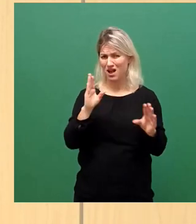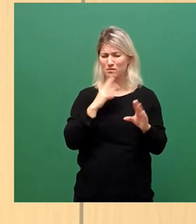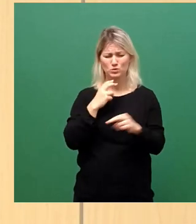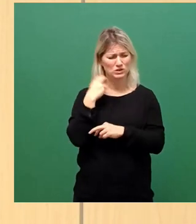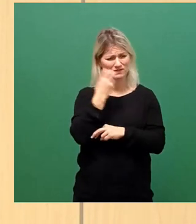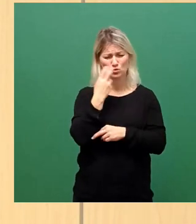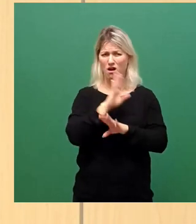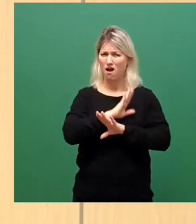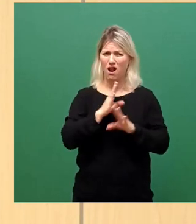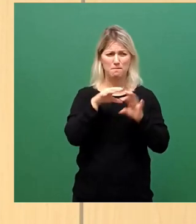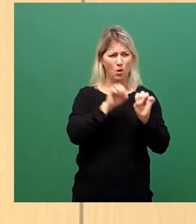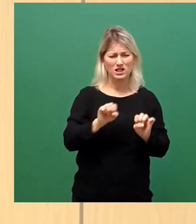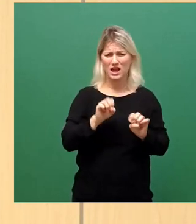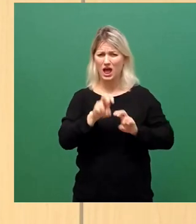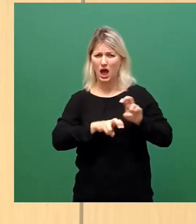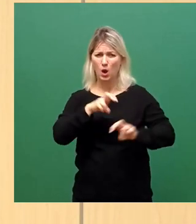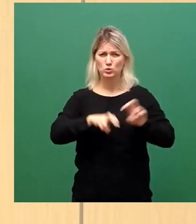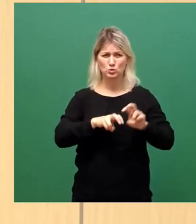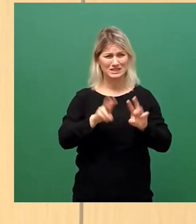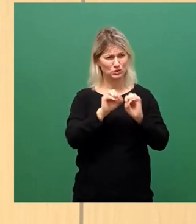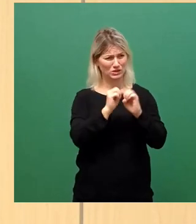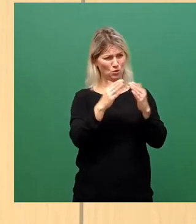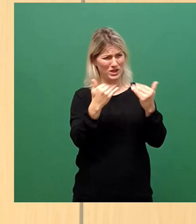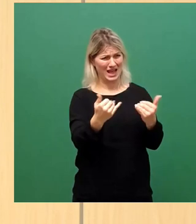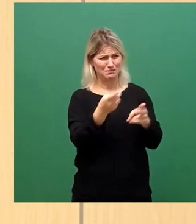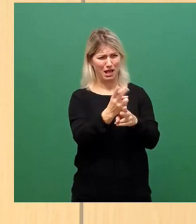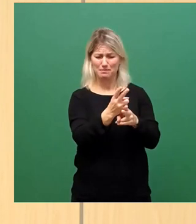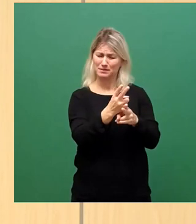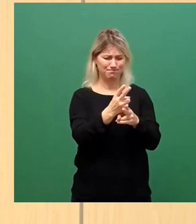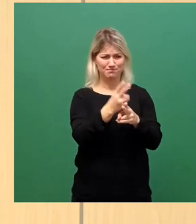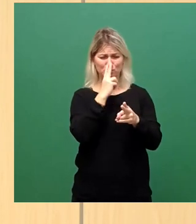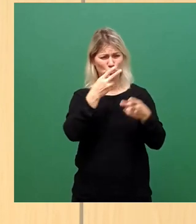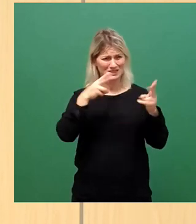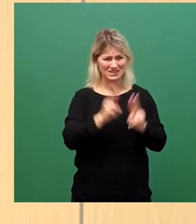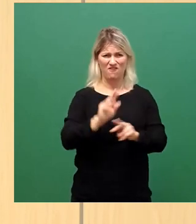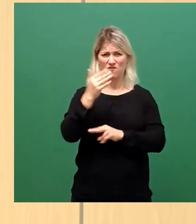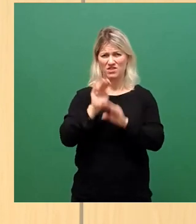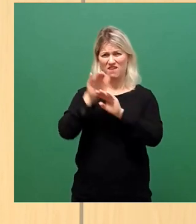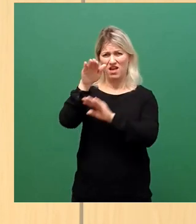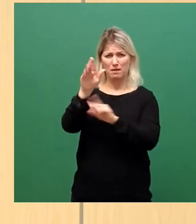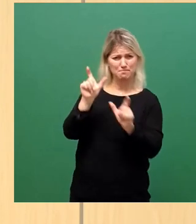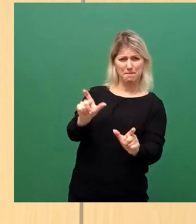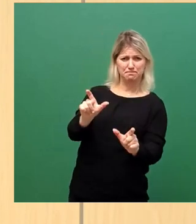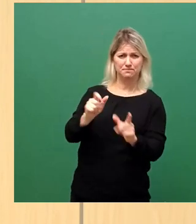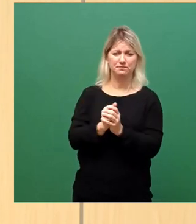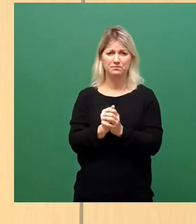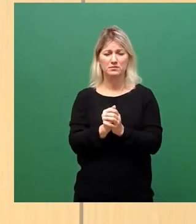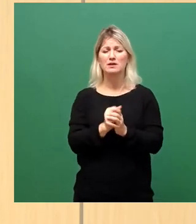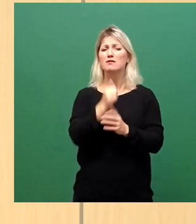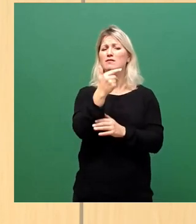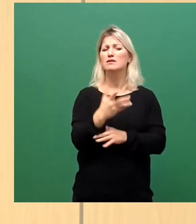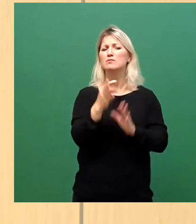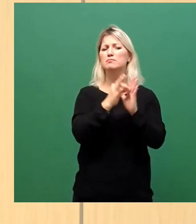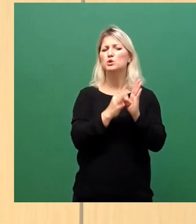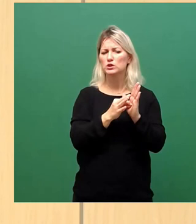um die jetzige Situation zu verbessern und eine fünfte Welle zu verhindern. Nicht zustimmen werden wir Punkten, die aus unserer Sicht die